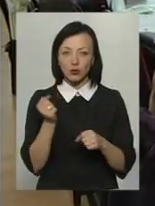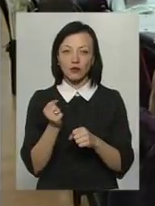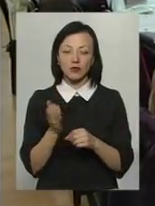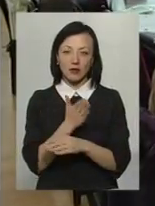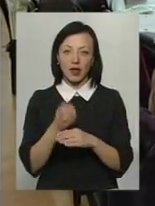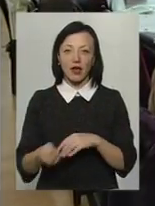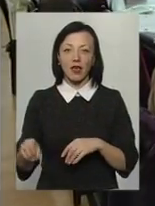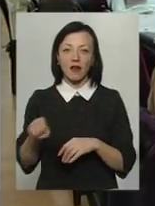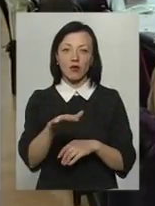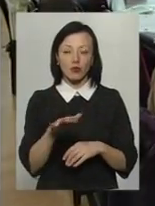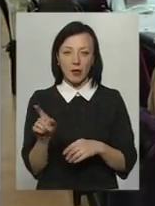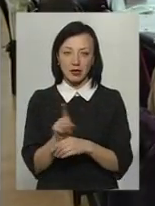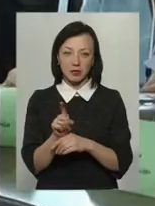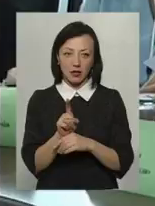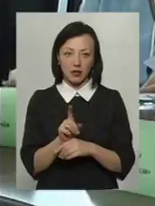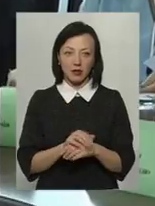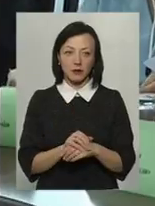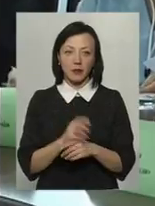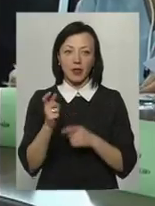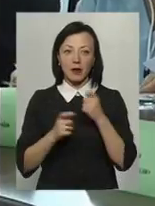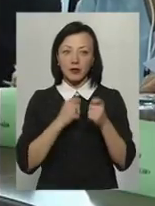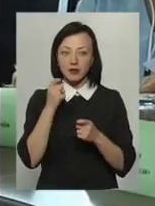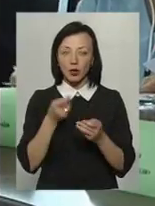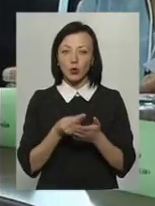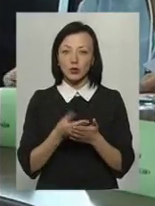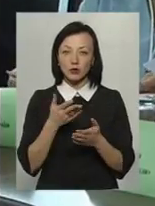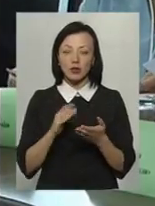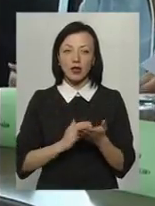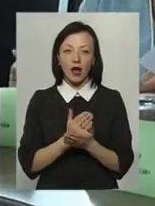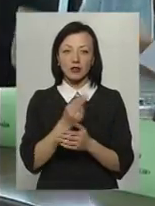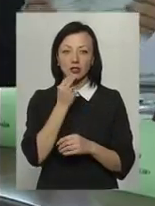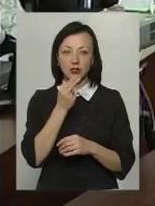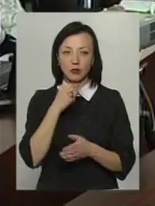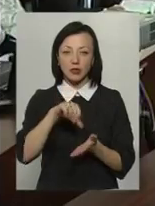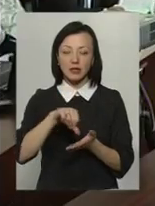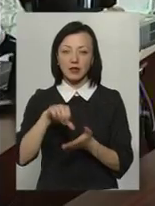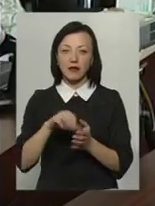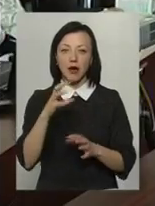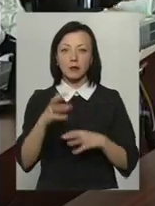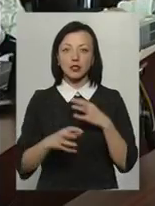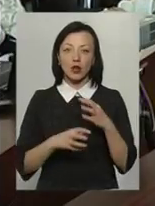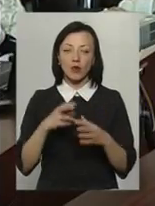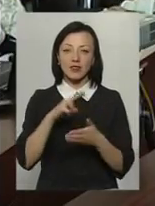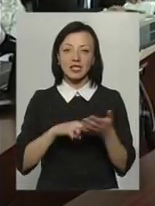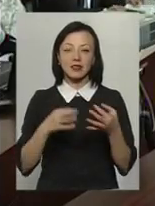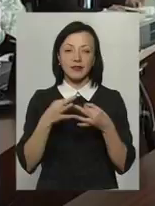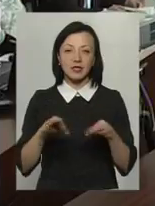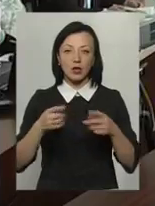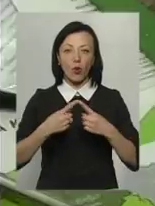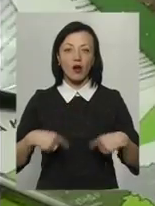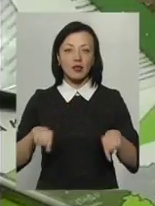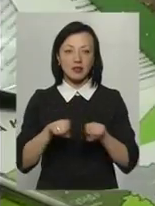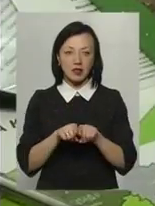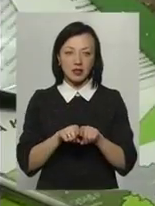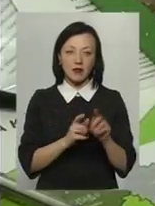за європейськими екостандартами. Прискіпливо оцінюють якість еко-харчів представники міжнародних сертифікаційних організацій –